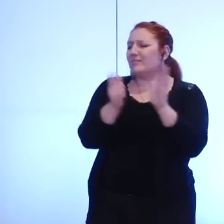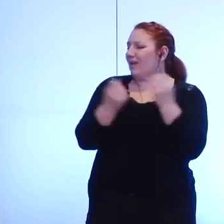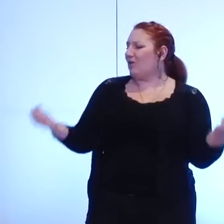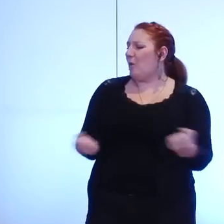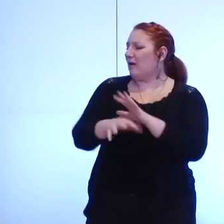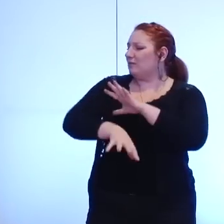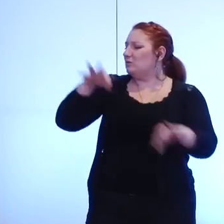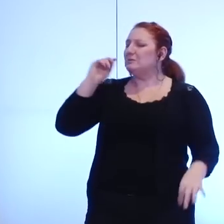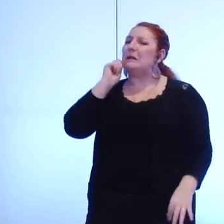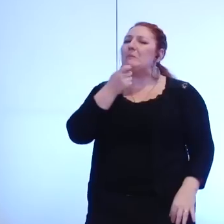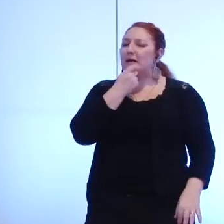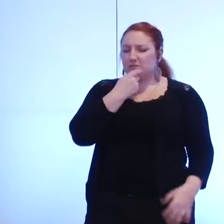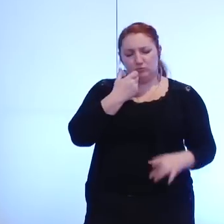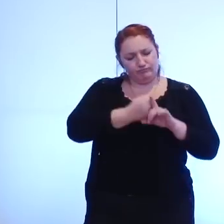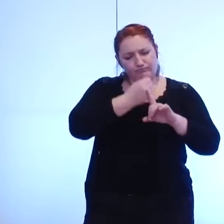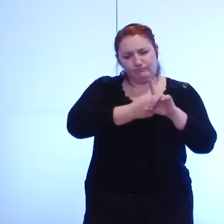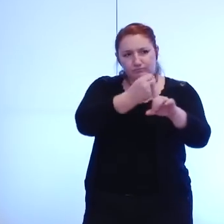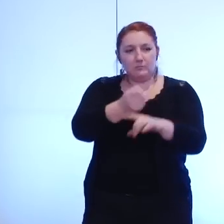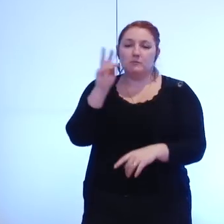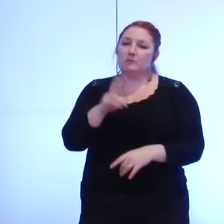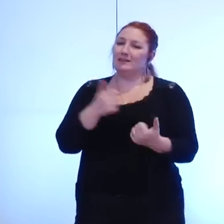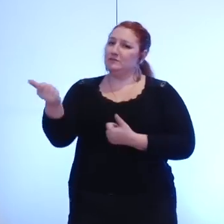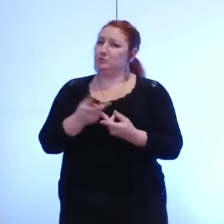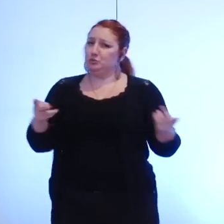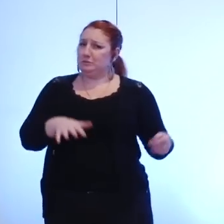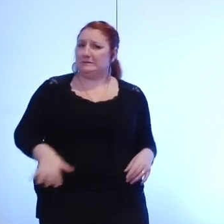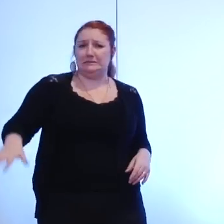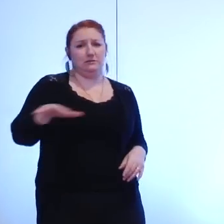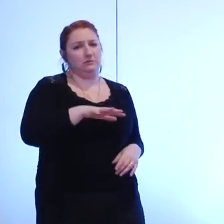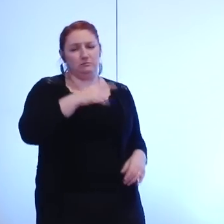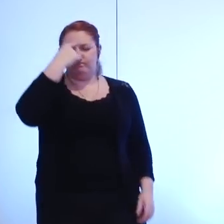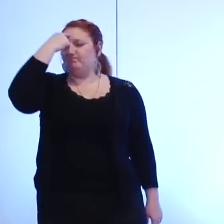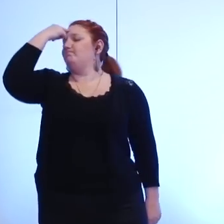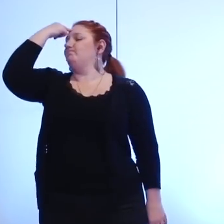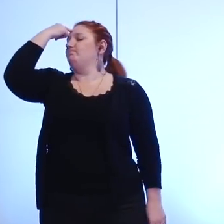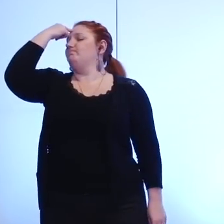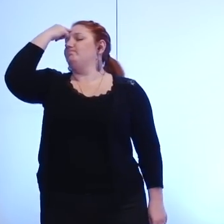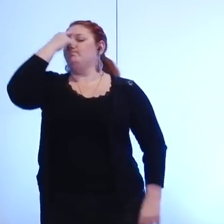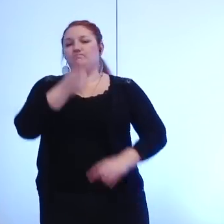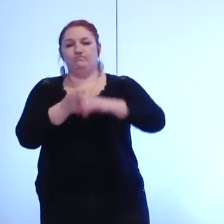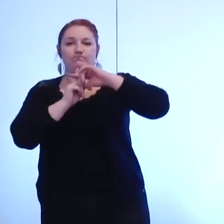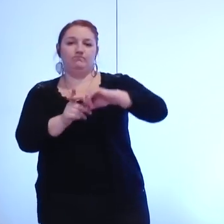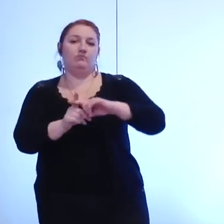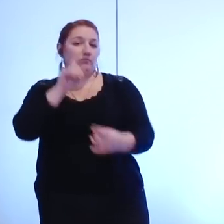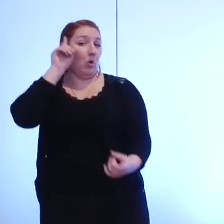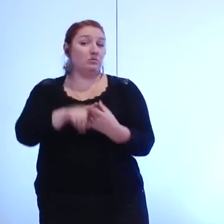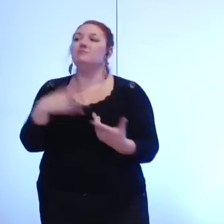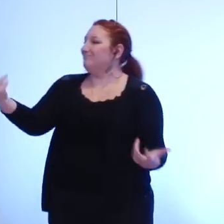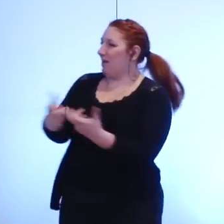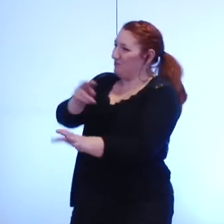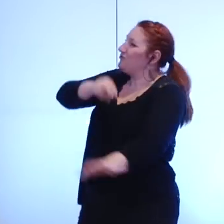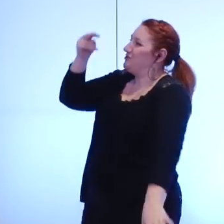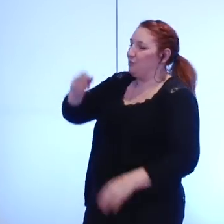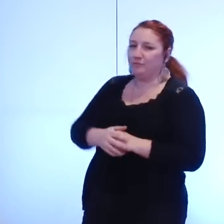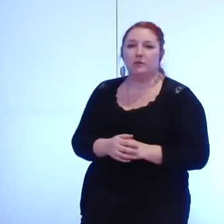municipale de mars dernier en effet les services publics locaux sont au coeur de notre pensée et de nos objectifs voilà une vision parmi eux l'eau et l